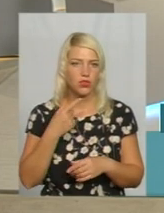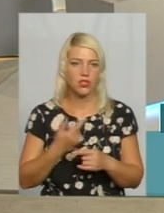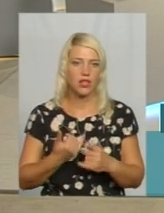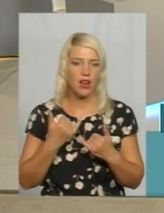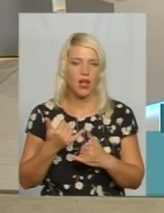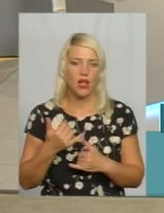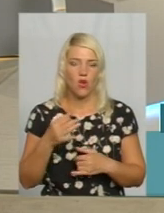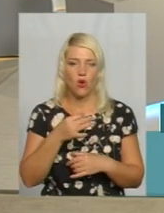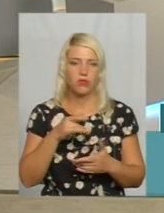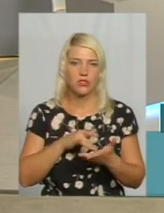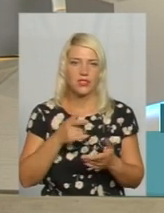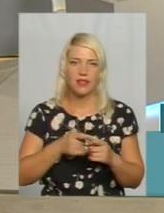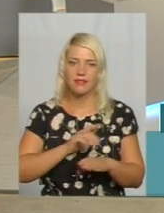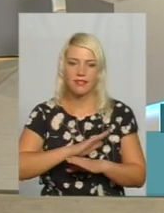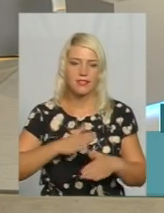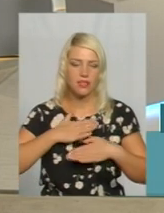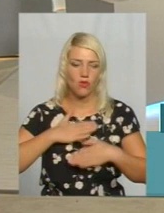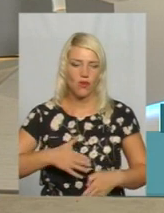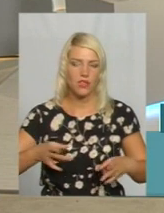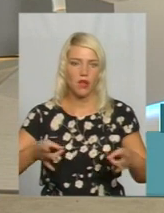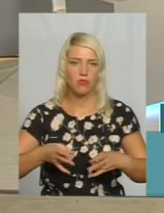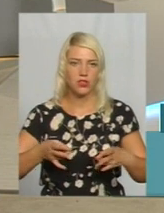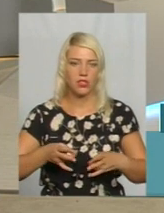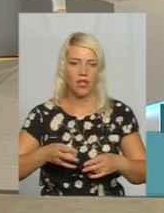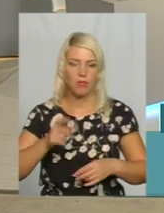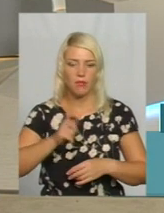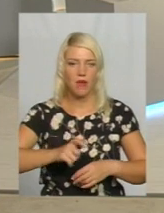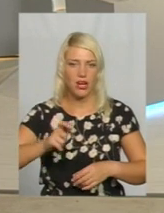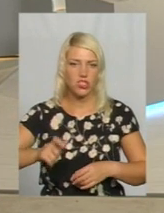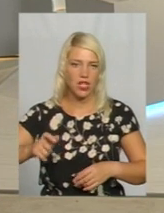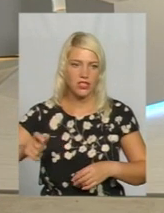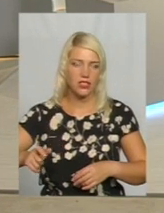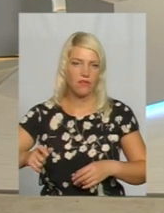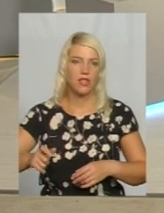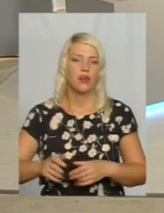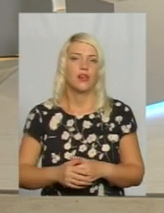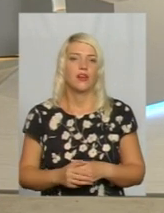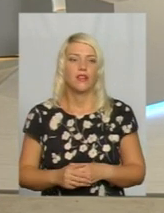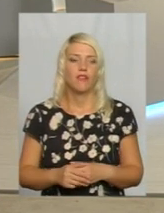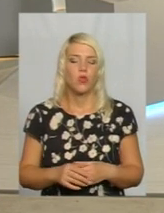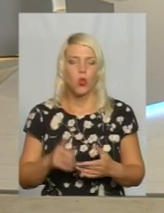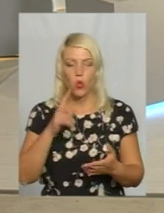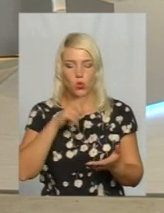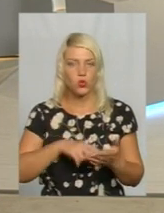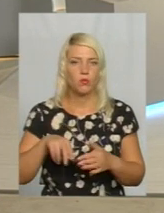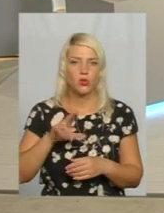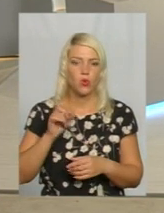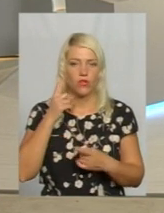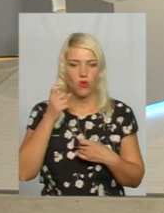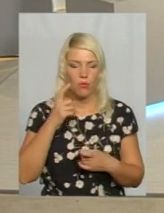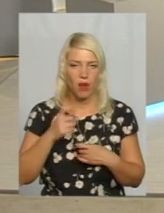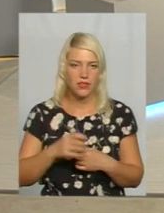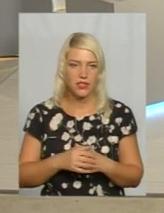обласного центру це не задовільняє потреби його мешканців в доступі до інформації, до локальної